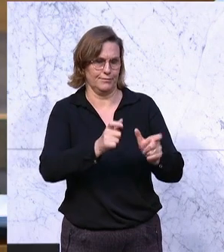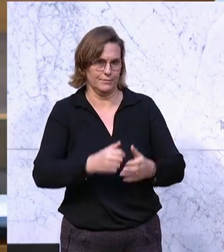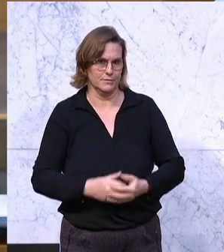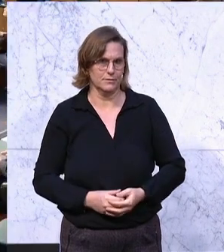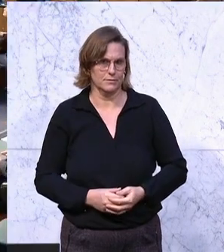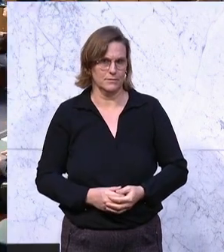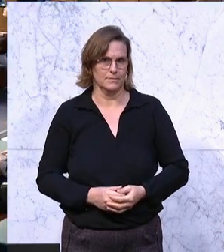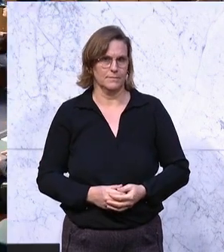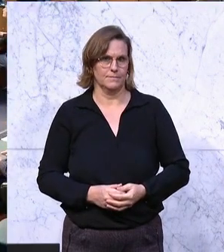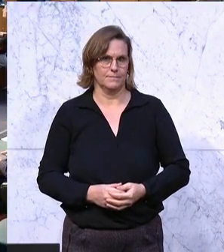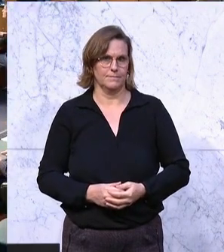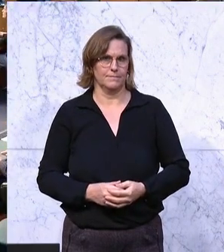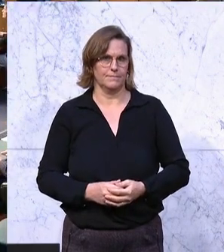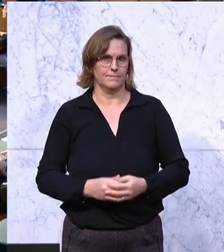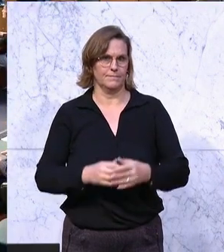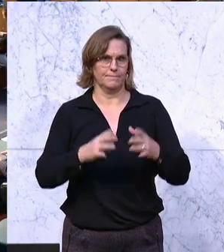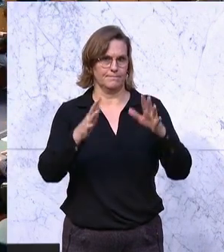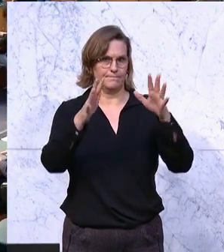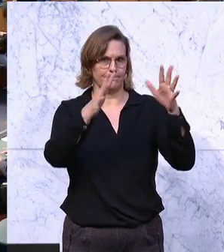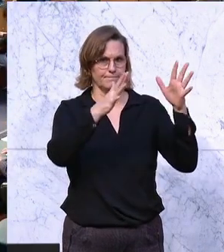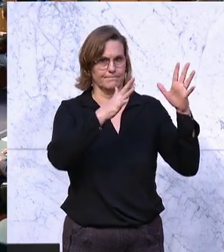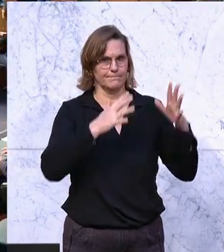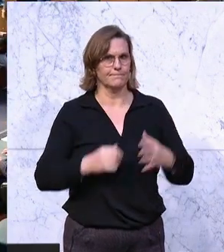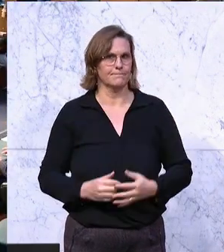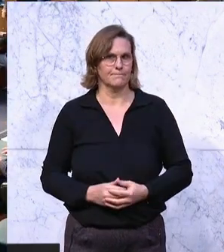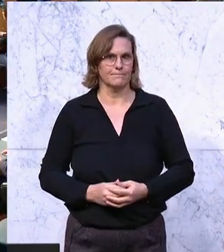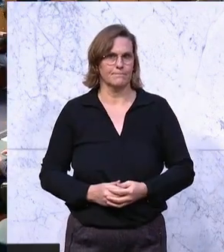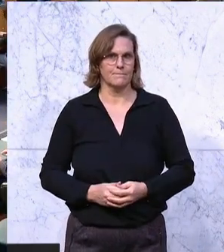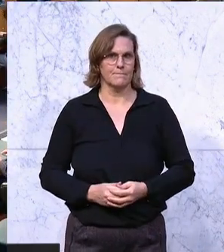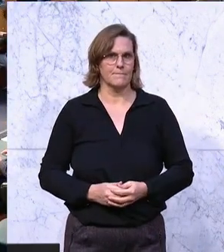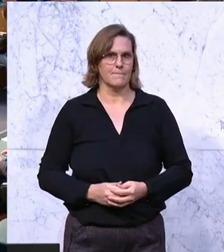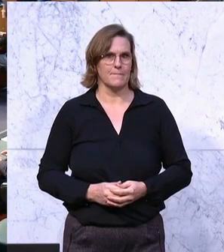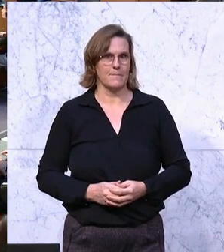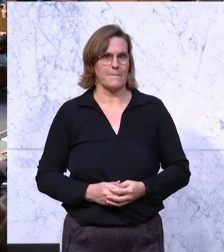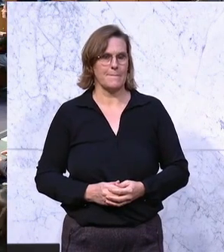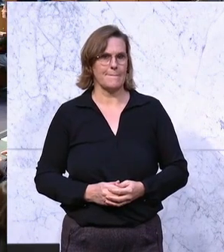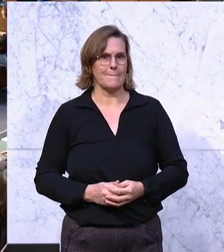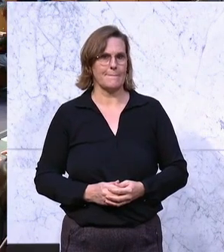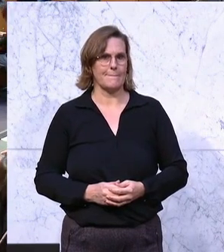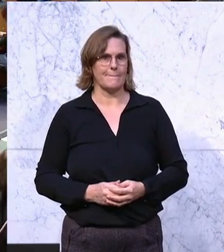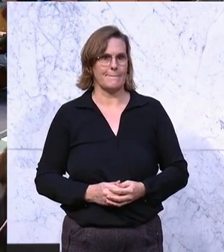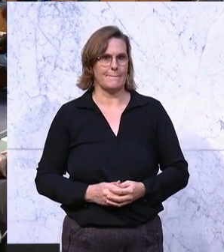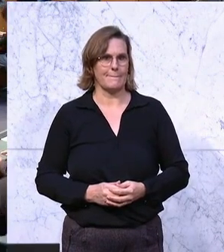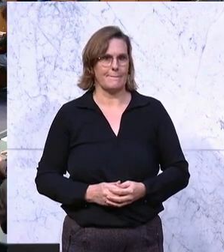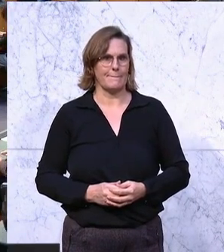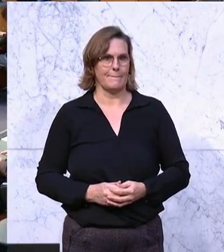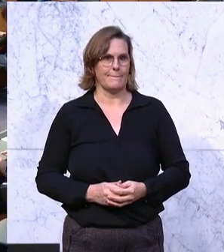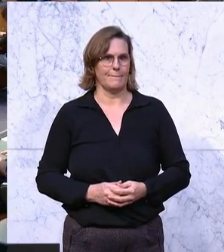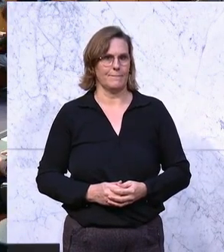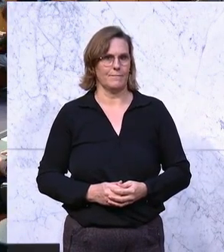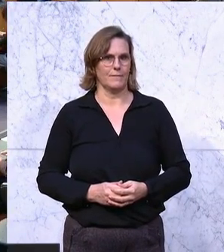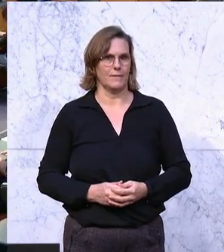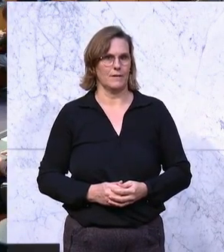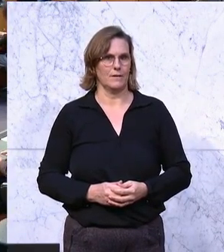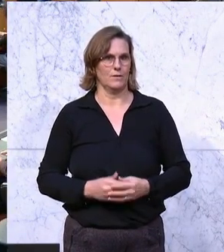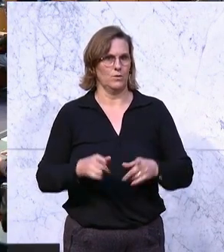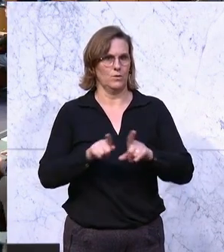der